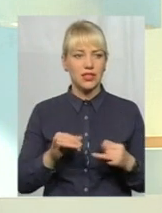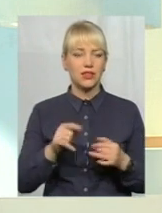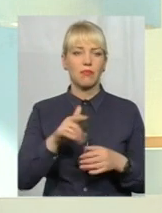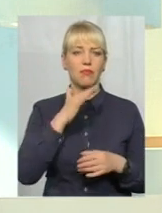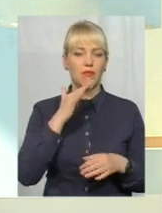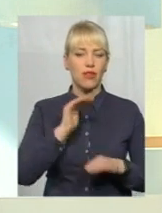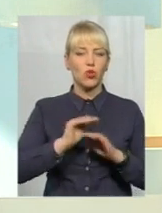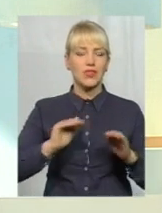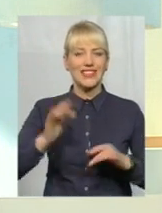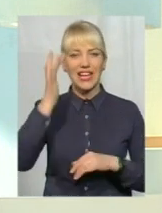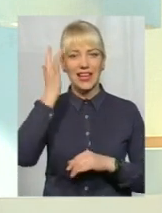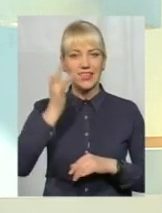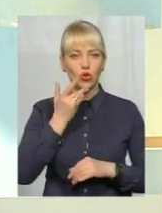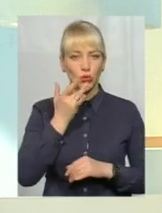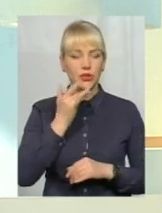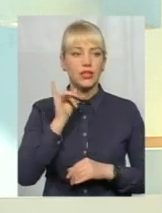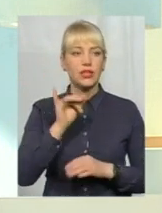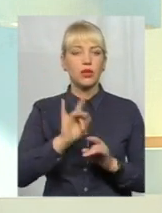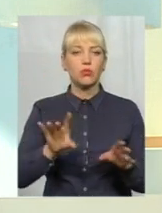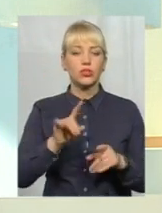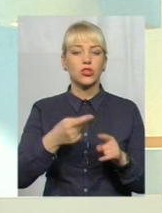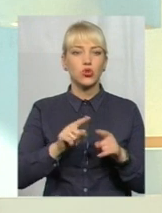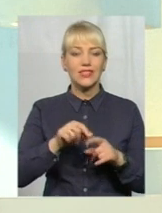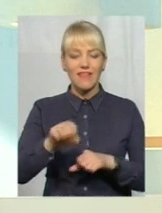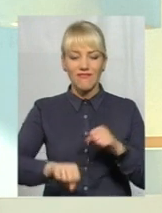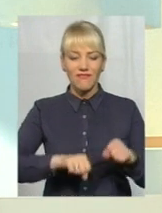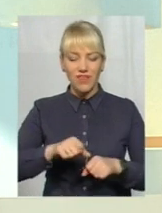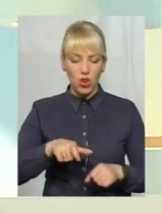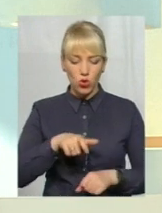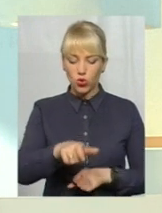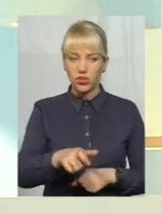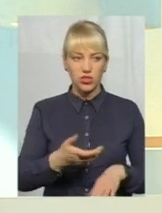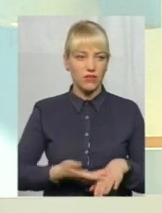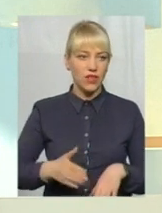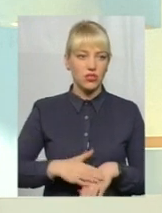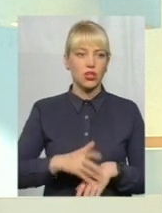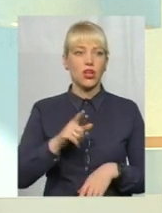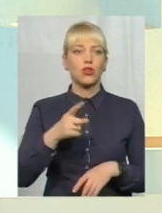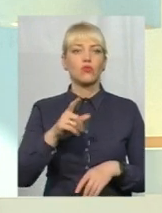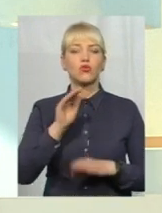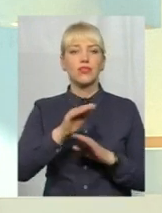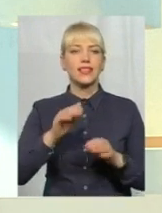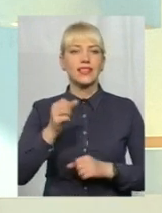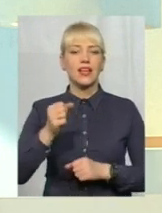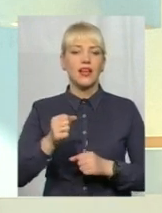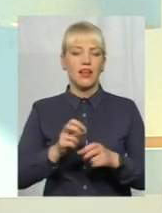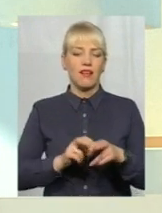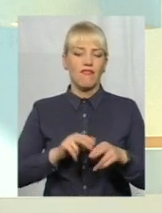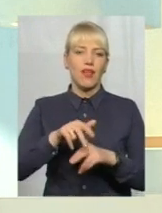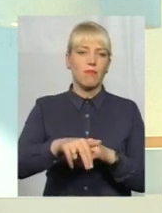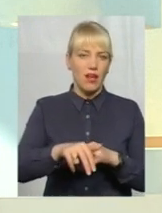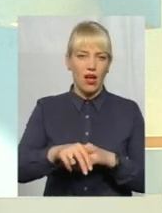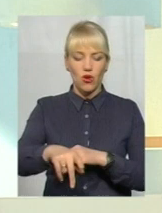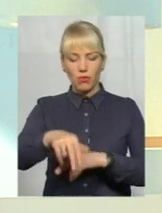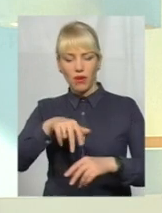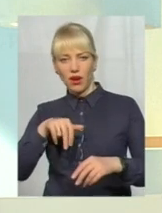діток, особливо влітку. І пояснити їм, що то велодоріжка складна, вони вибігають, перебігають. Велосипедиста також